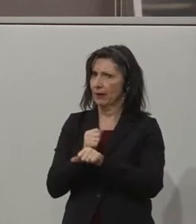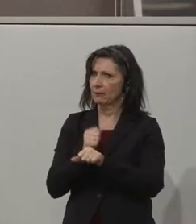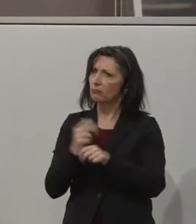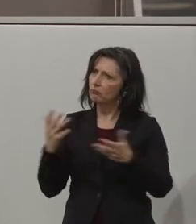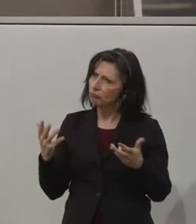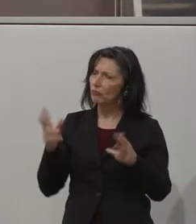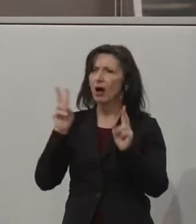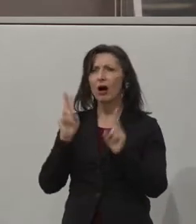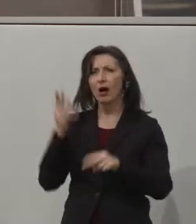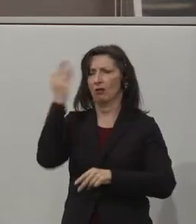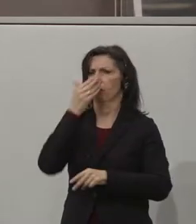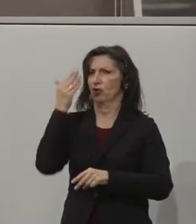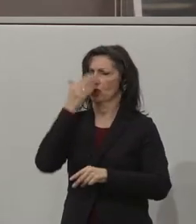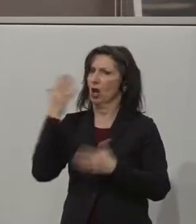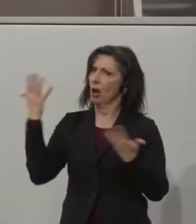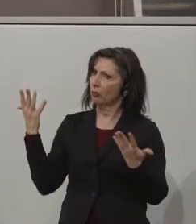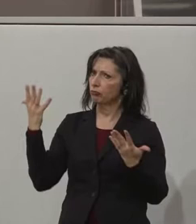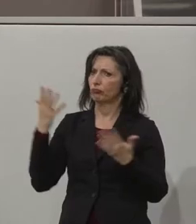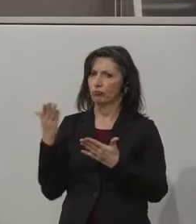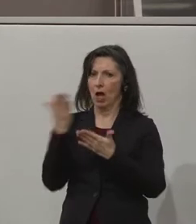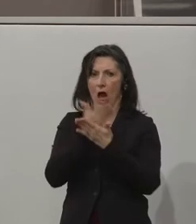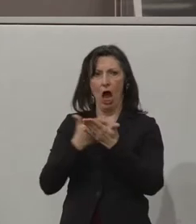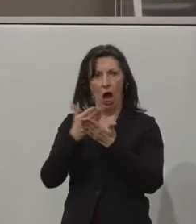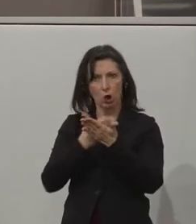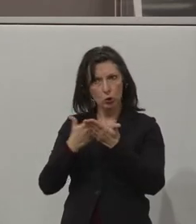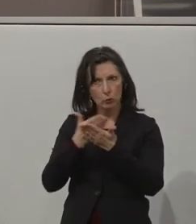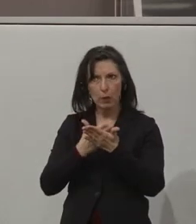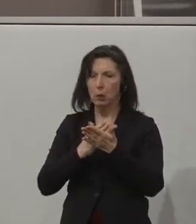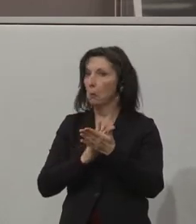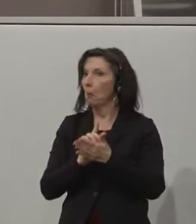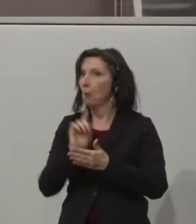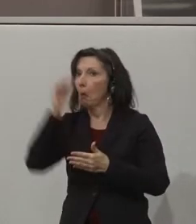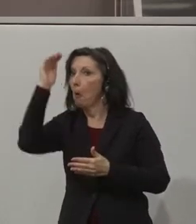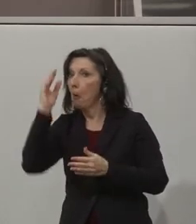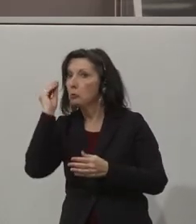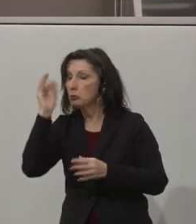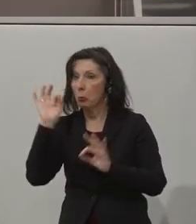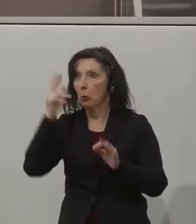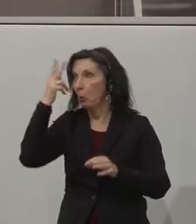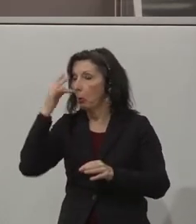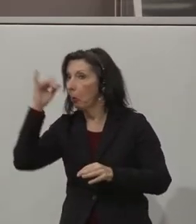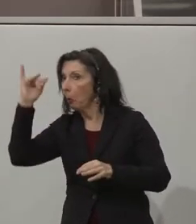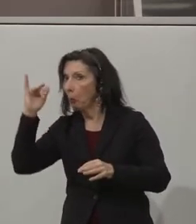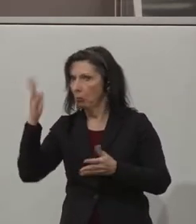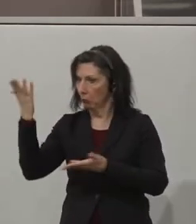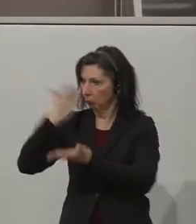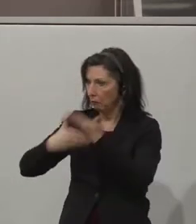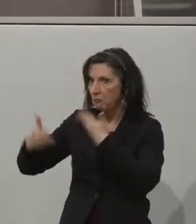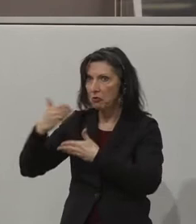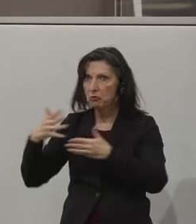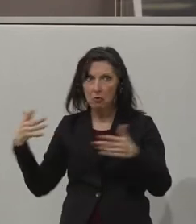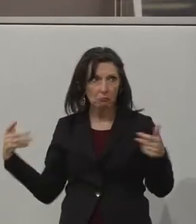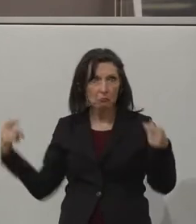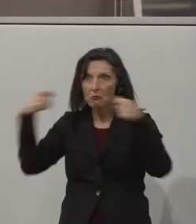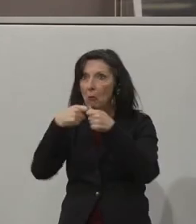ein Zusammenspiel zwischen Ausbildungsstätten, sagen wir Hochschulen, Universitäten mit der Wirtschaft möglich sind. Gerade das